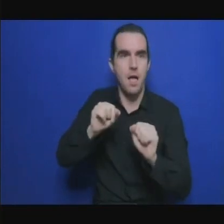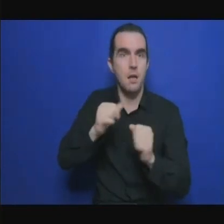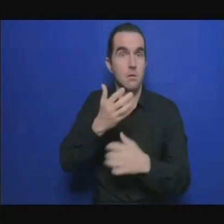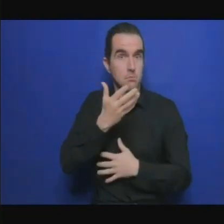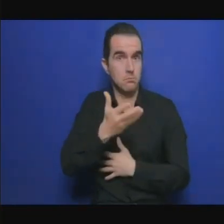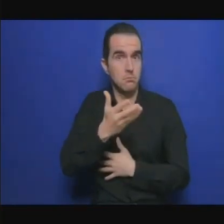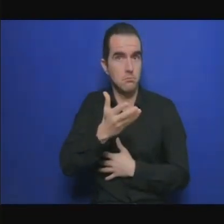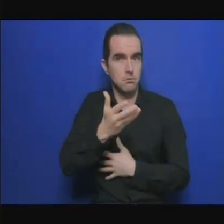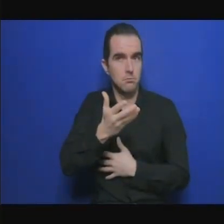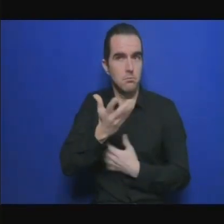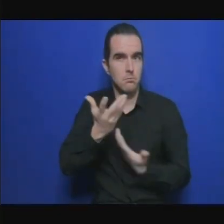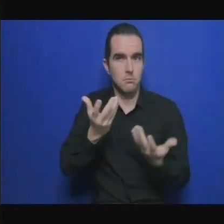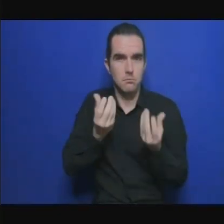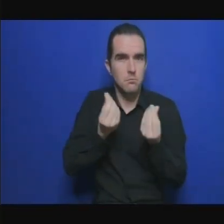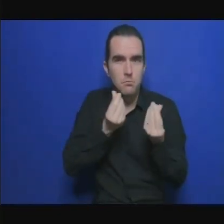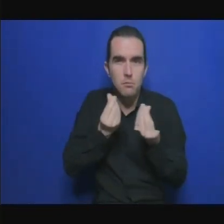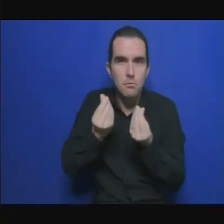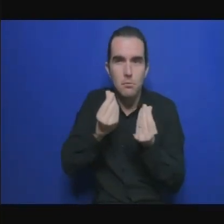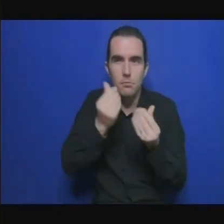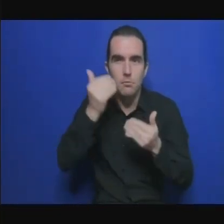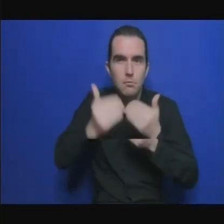ressources financières en premier lieu